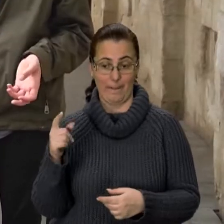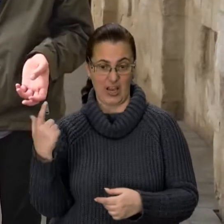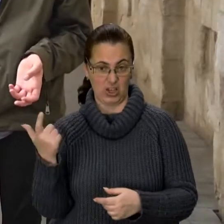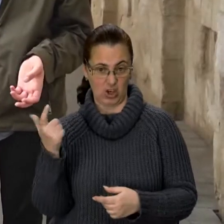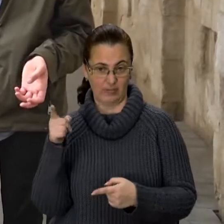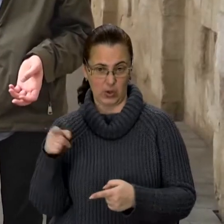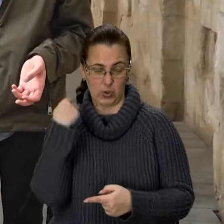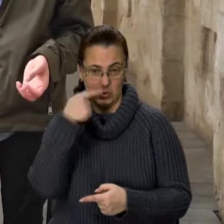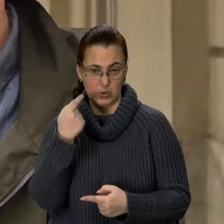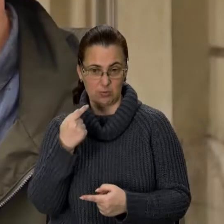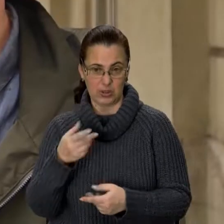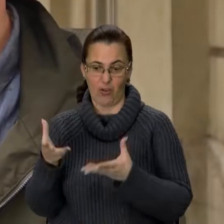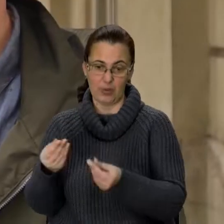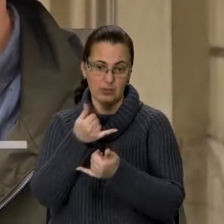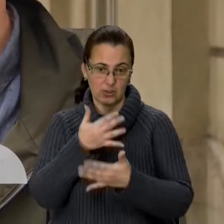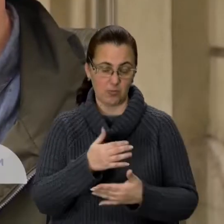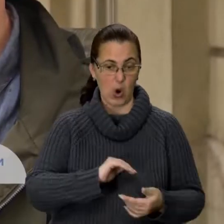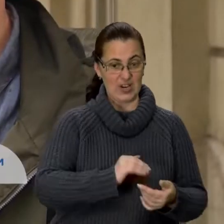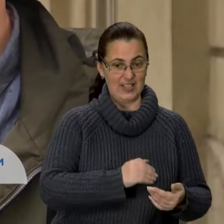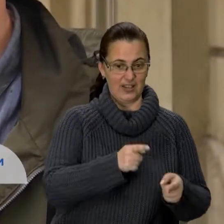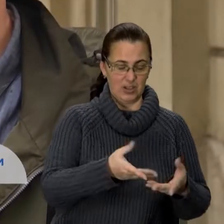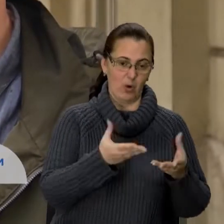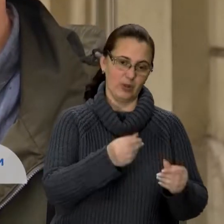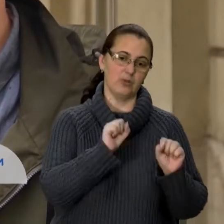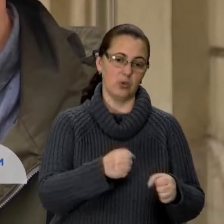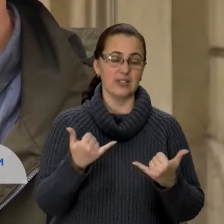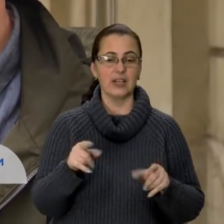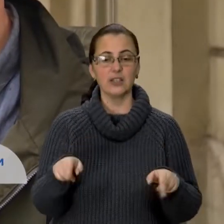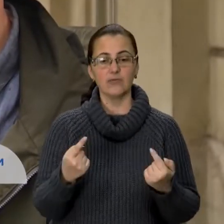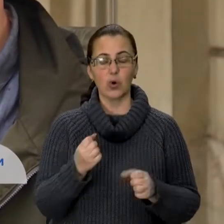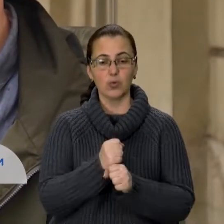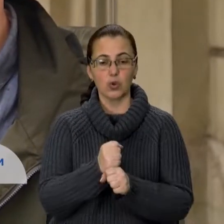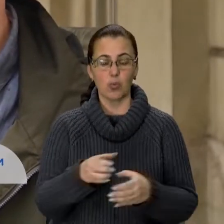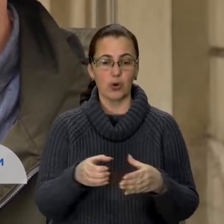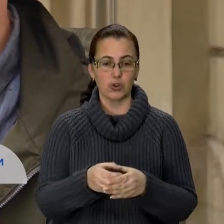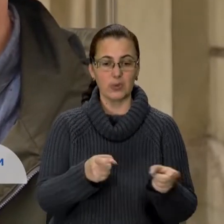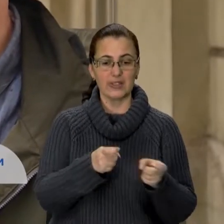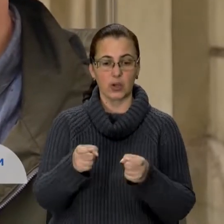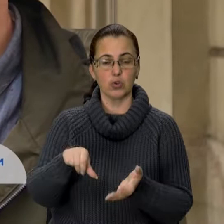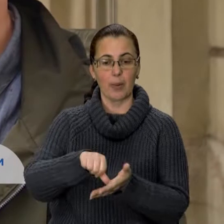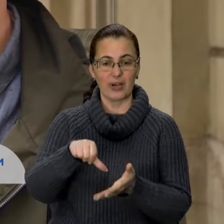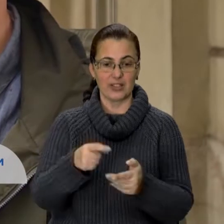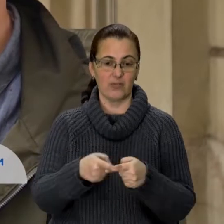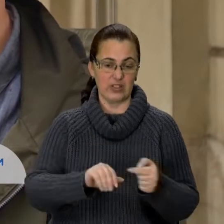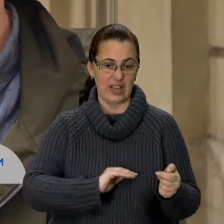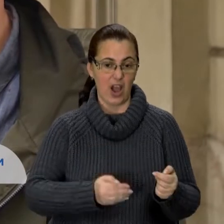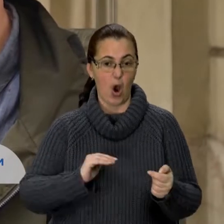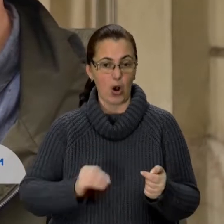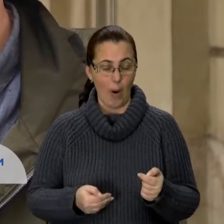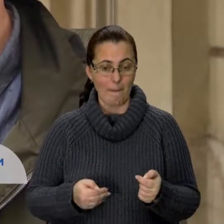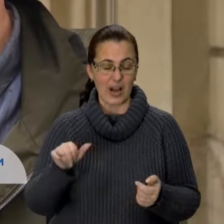може, на других спробує. Зараз ми працюємо над створенням робочої групи, де ми залучимо представників цих компаній, також